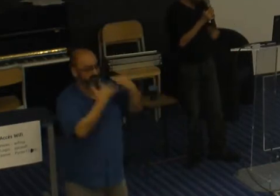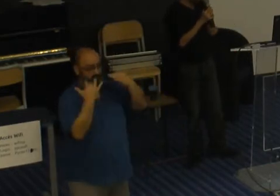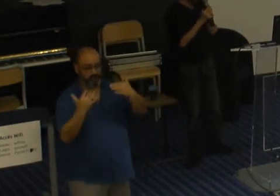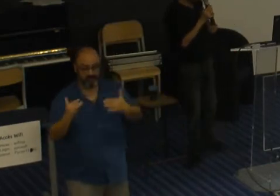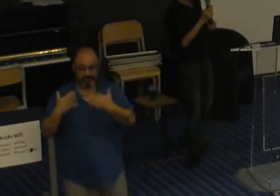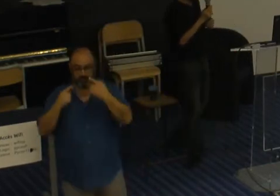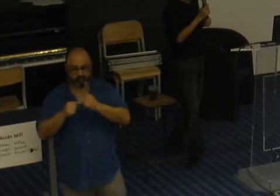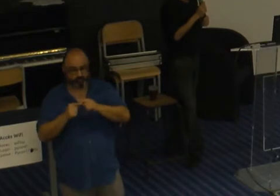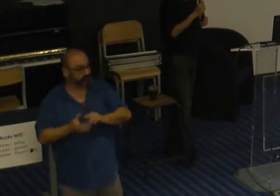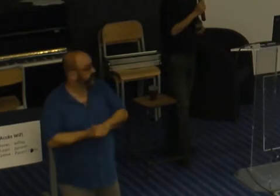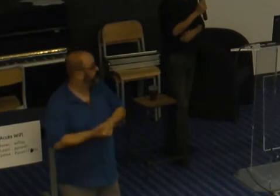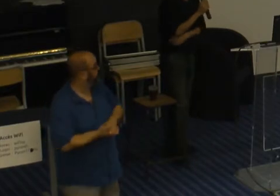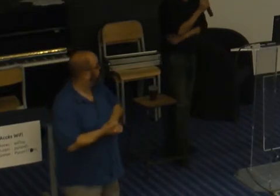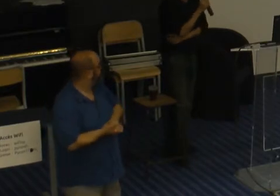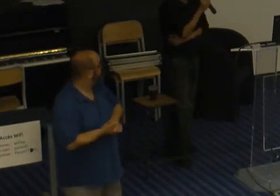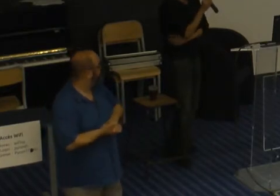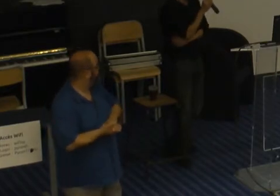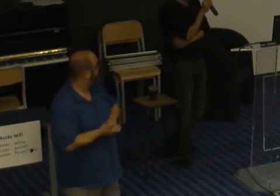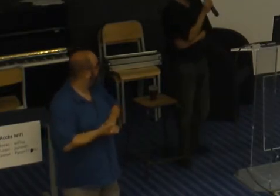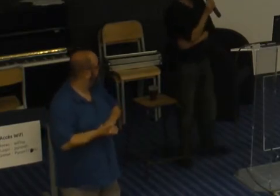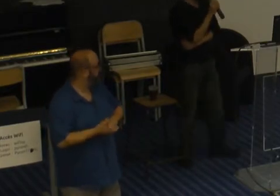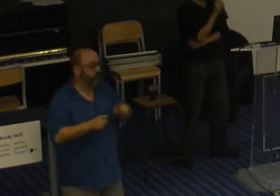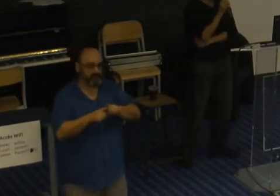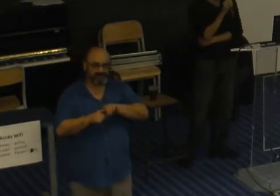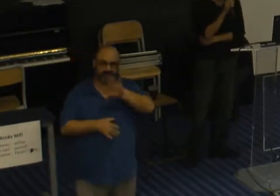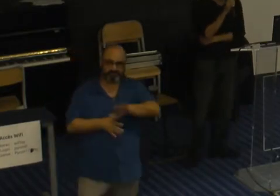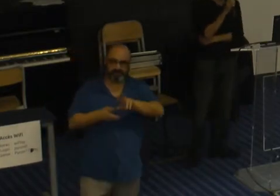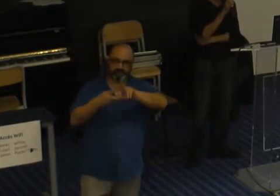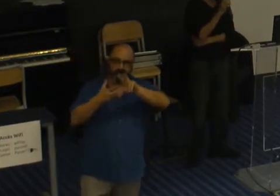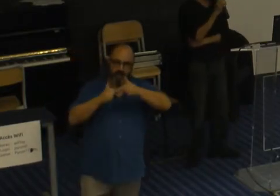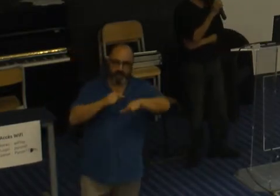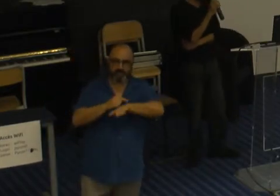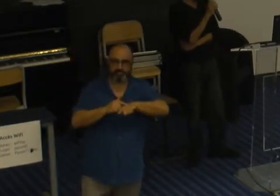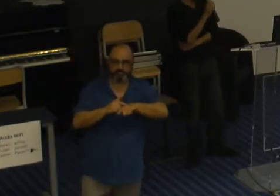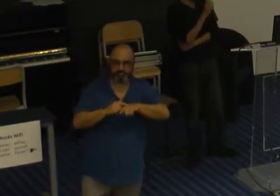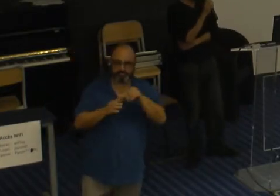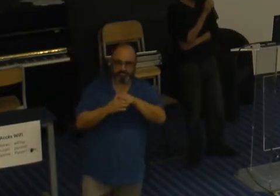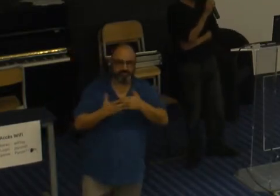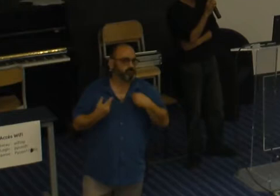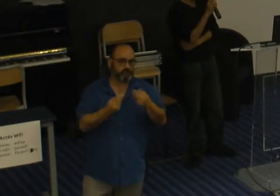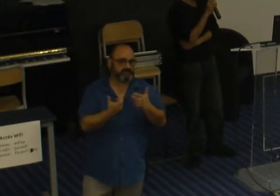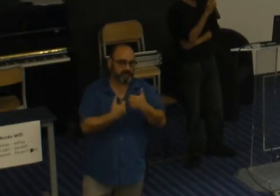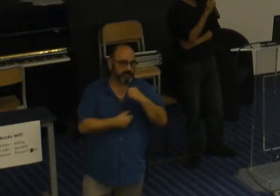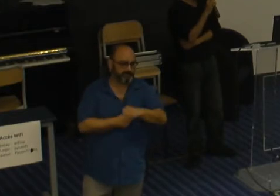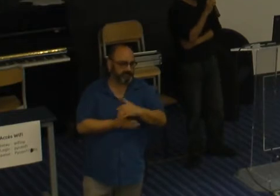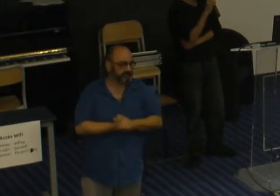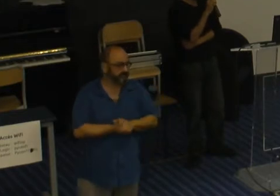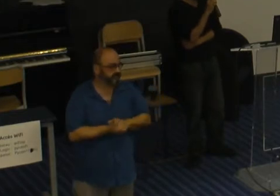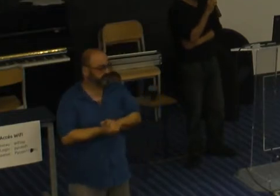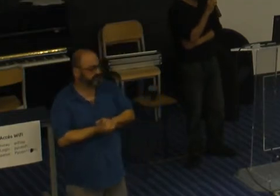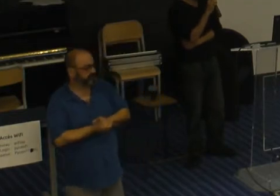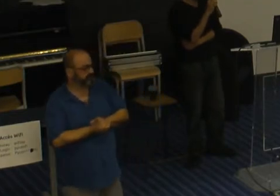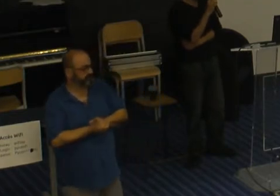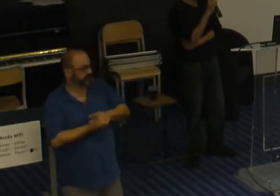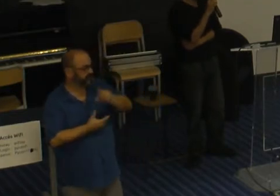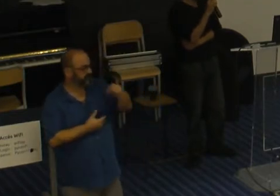Et puis aussi, la structure du langage. Alors, je vais prendre un exemple rapide. Est-ce que vous avez remarqué